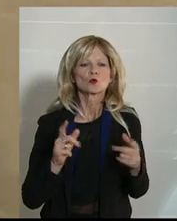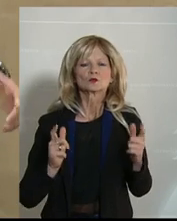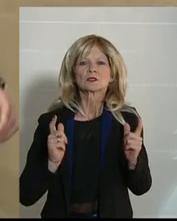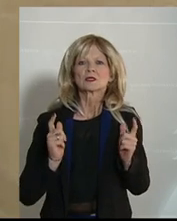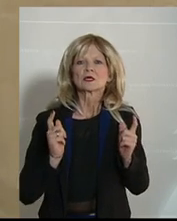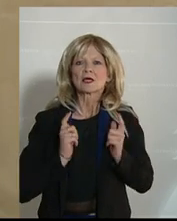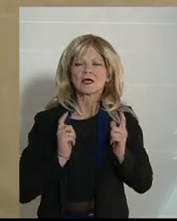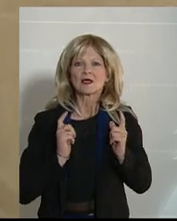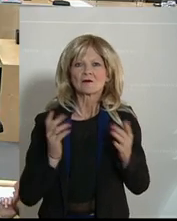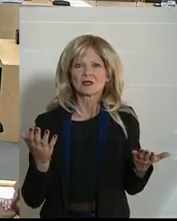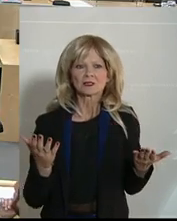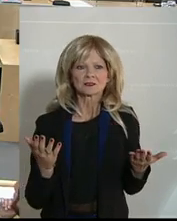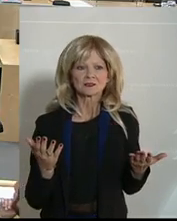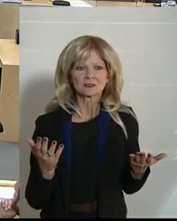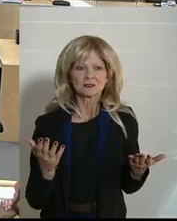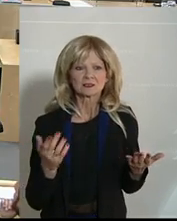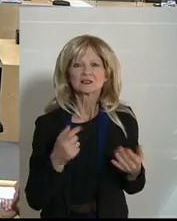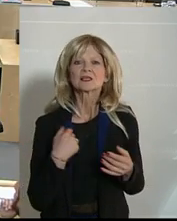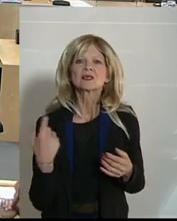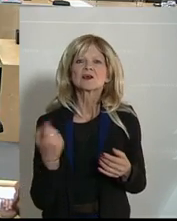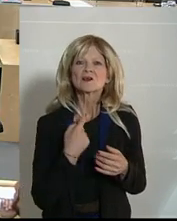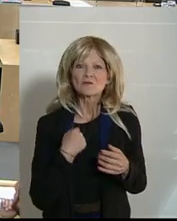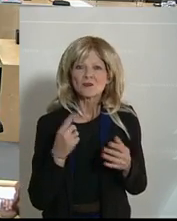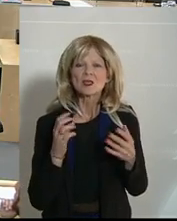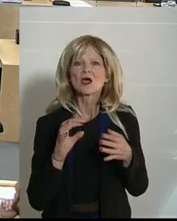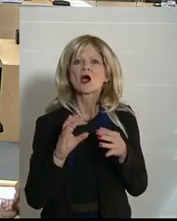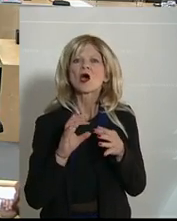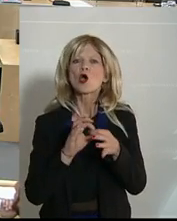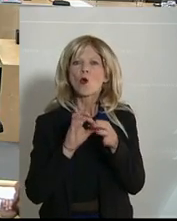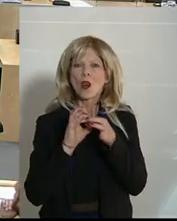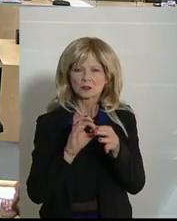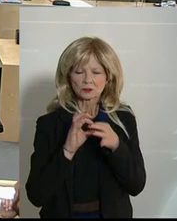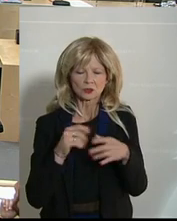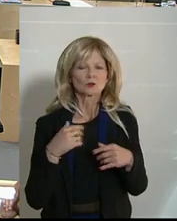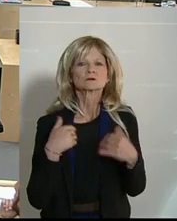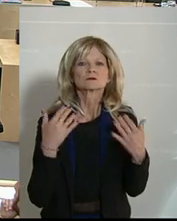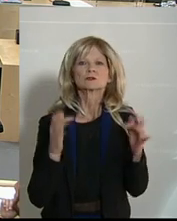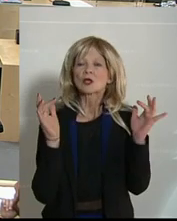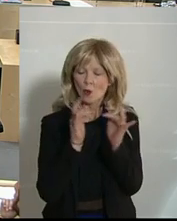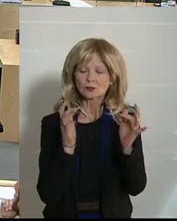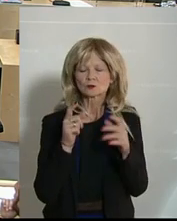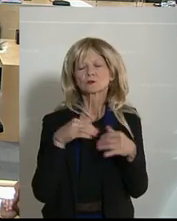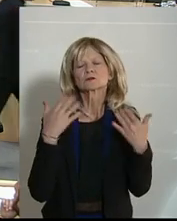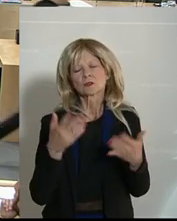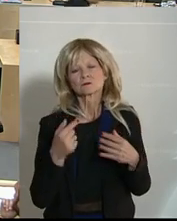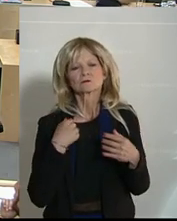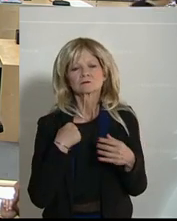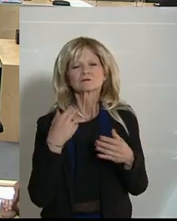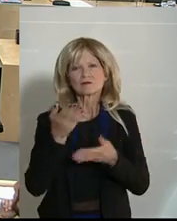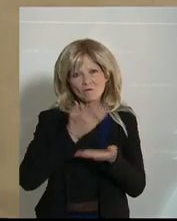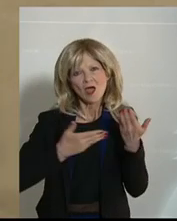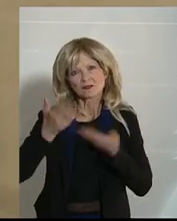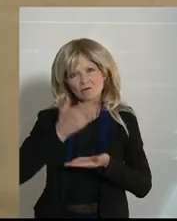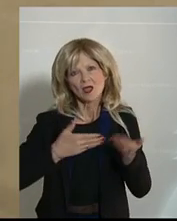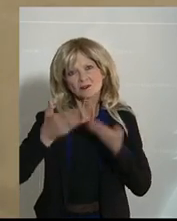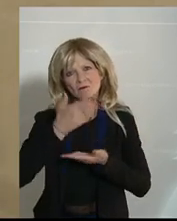oder als Koalition langfristig in diese Sache reingehen. Wir verhandeln jetzt einen mehrjährigen Finanzrahmen von sieben Jahren. Und es wird in